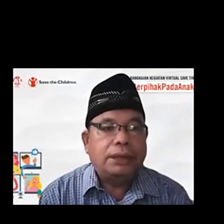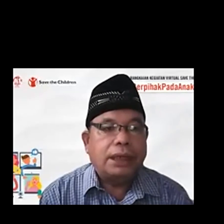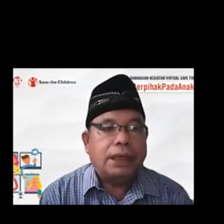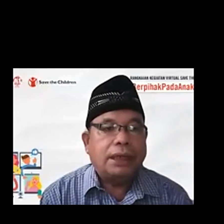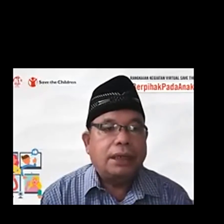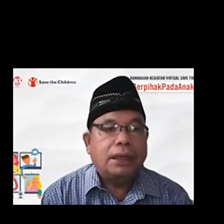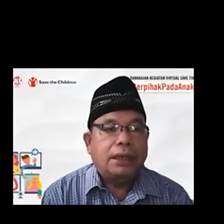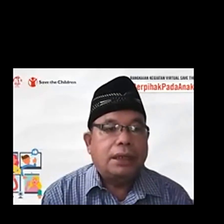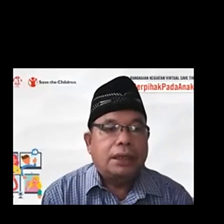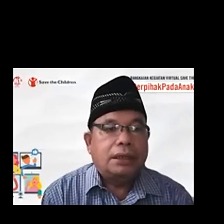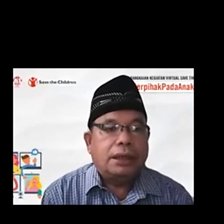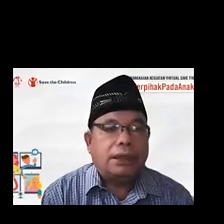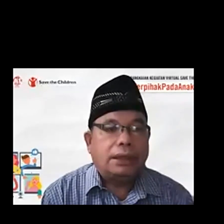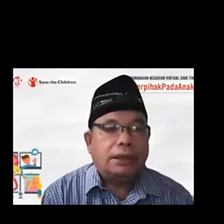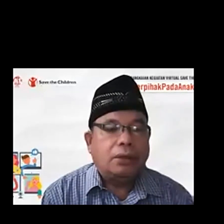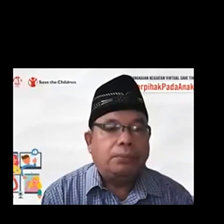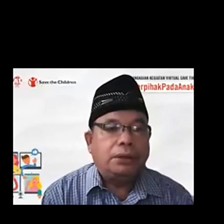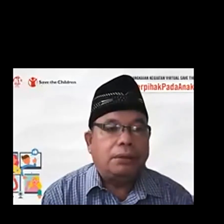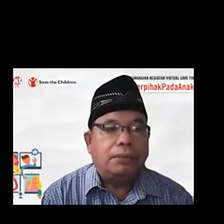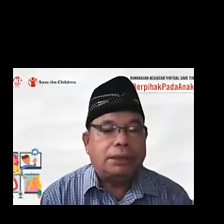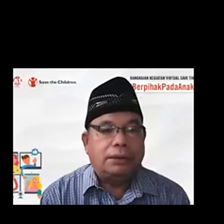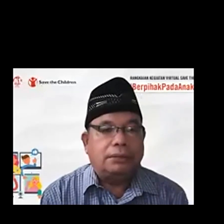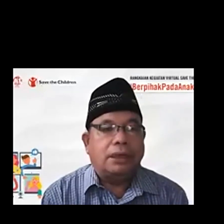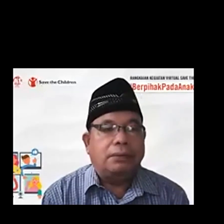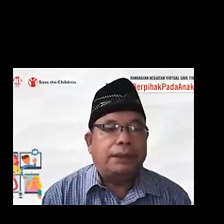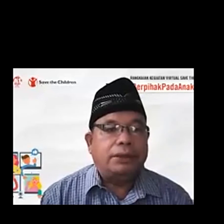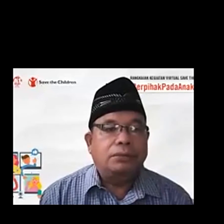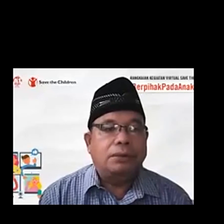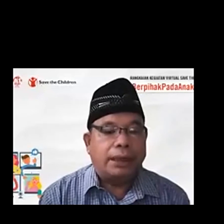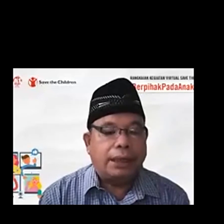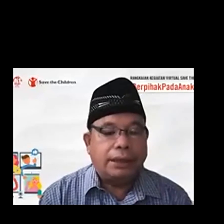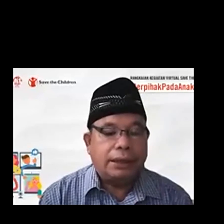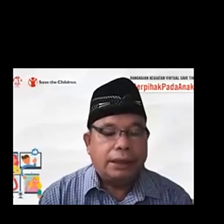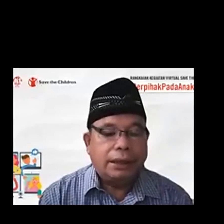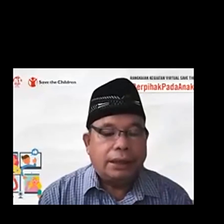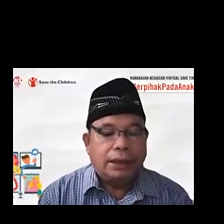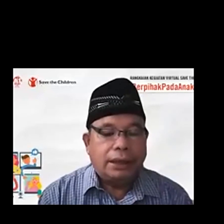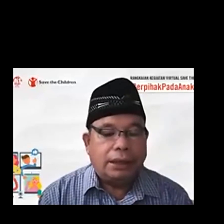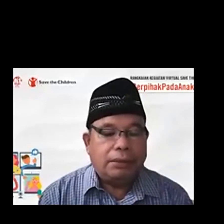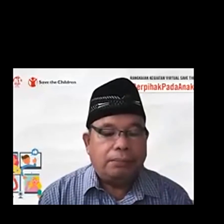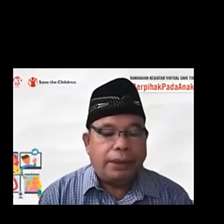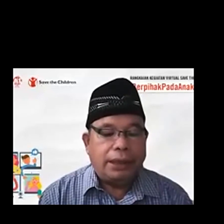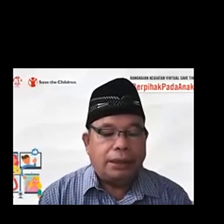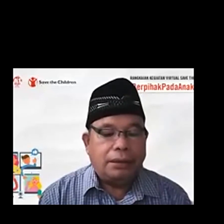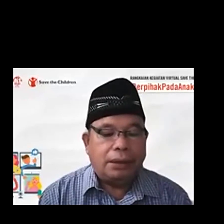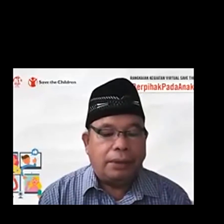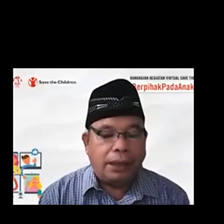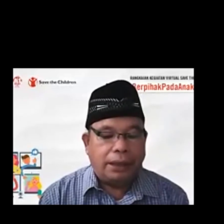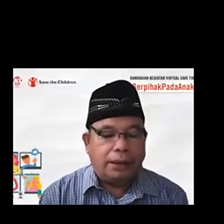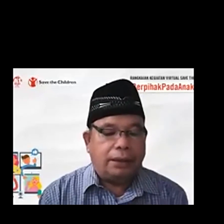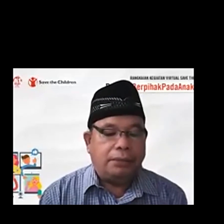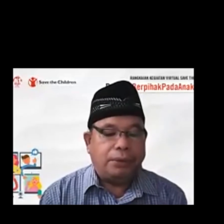juru bicara Satgas COVID-19 Kabupaten Sumba Barat, ingin menyampaikan